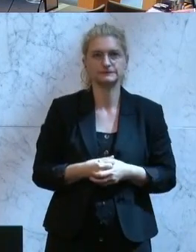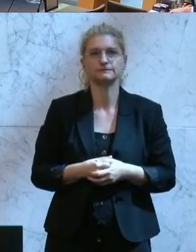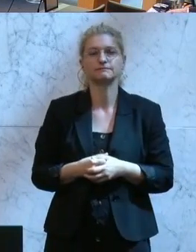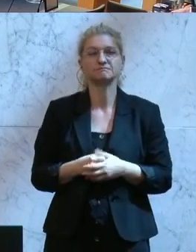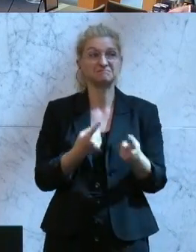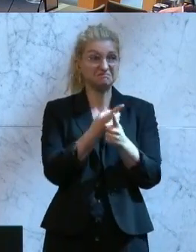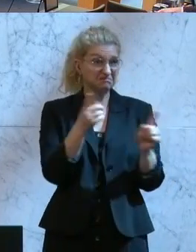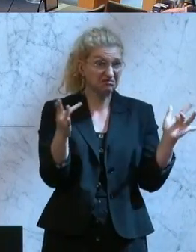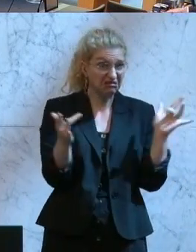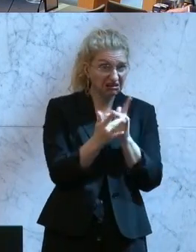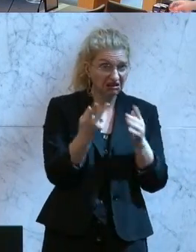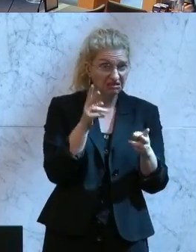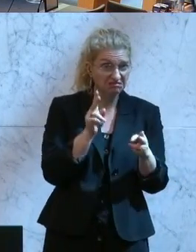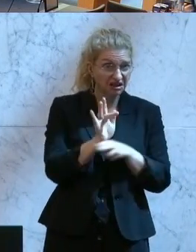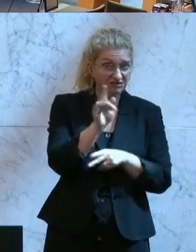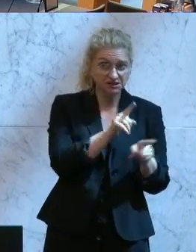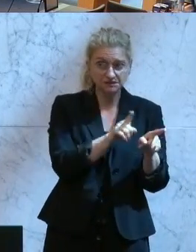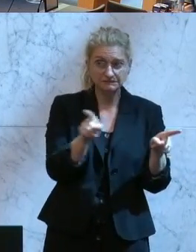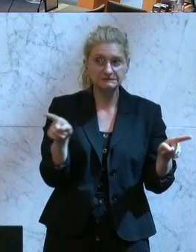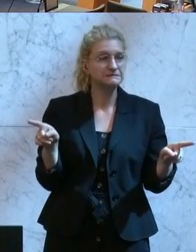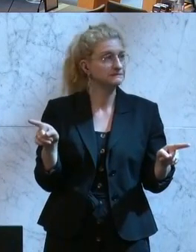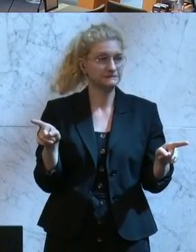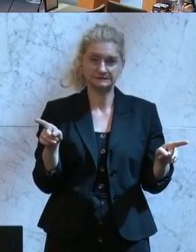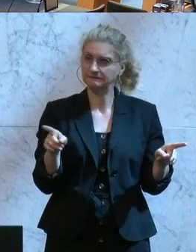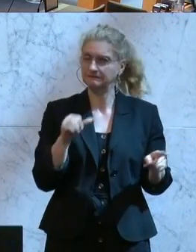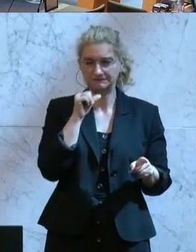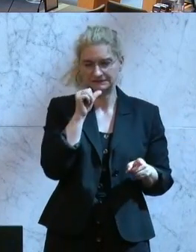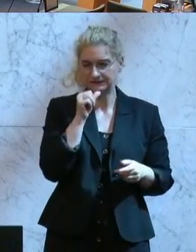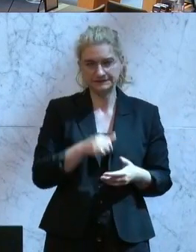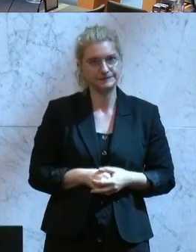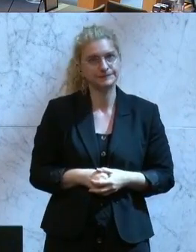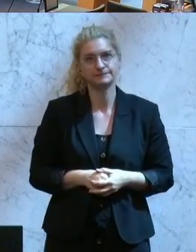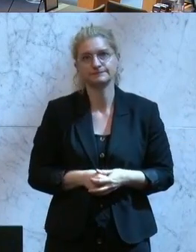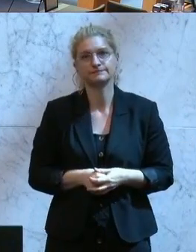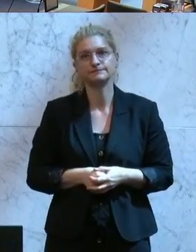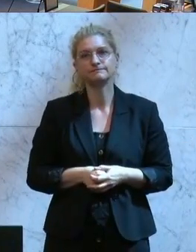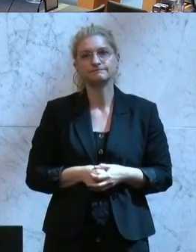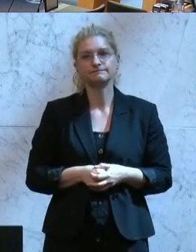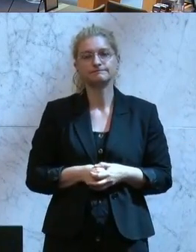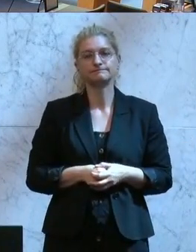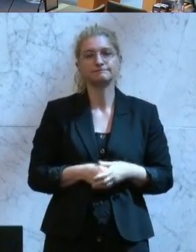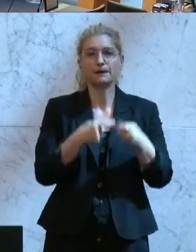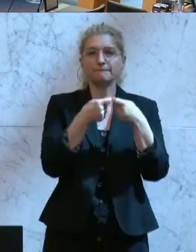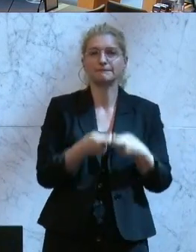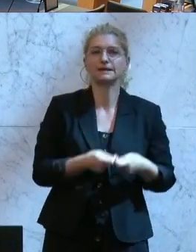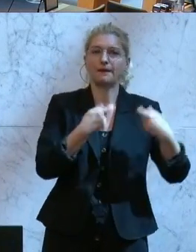betrifft. Unter anderem soll geprüft werden, ob Österreich in seiner Verwaltung von